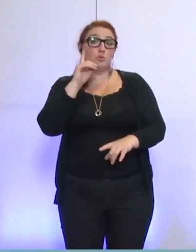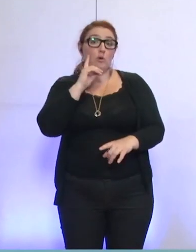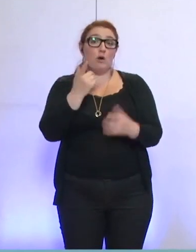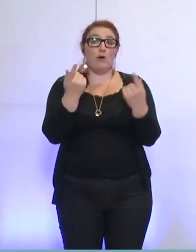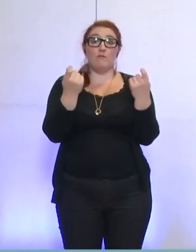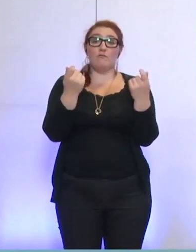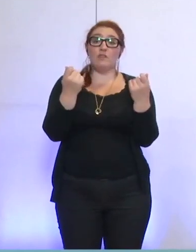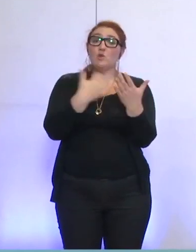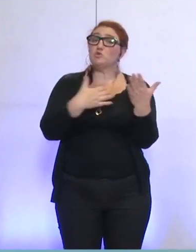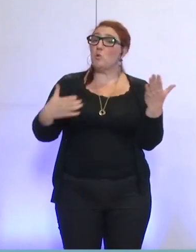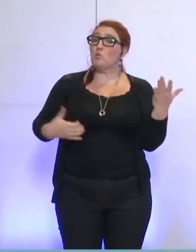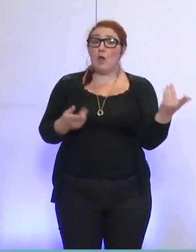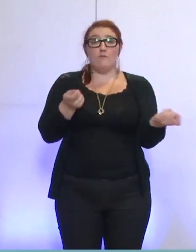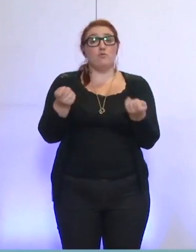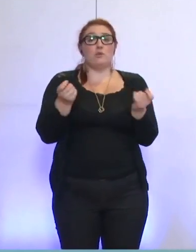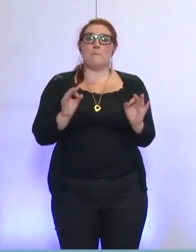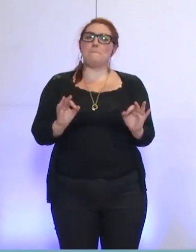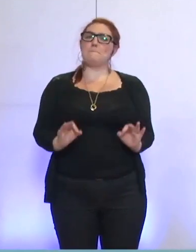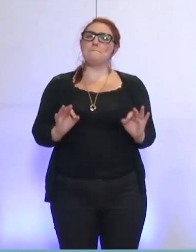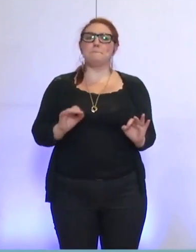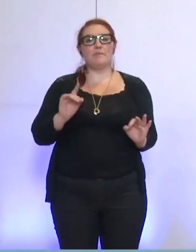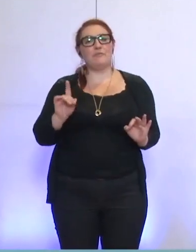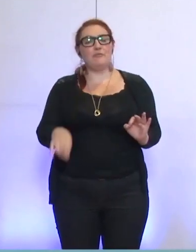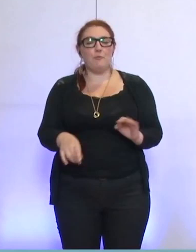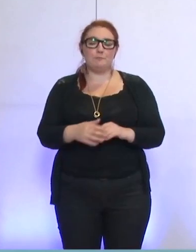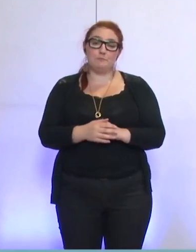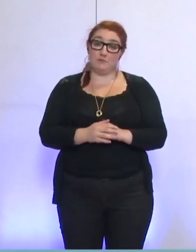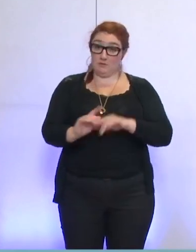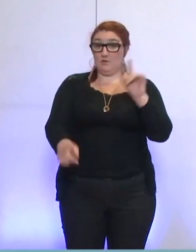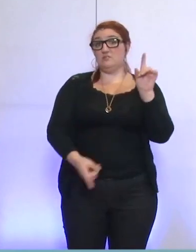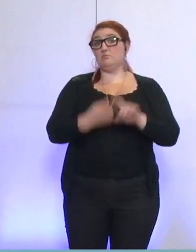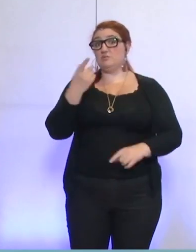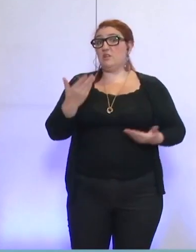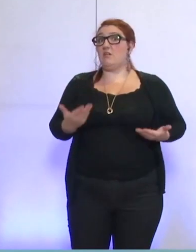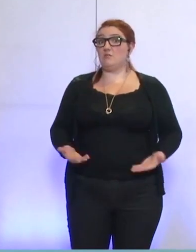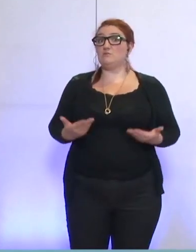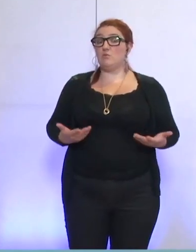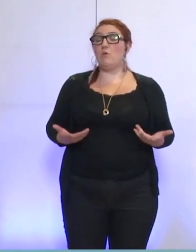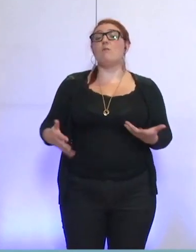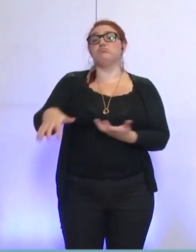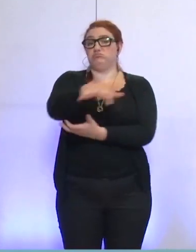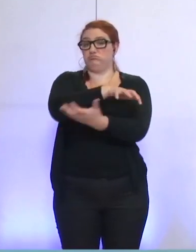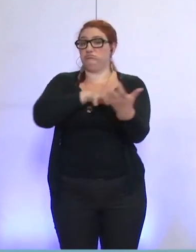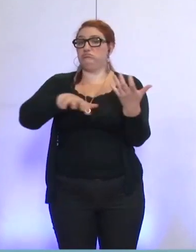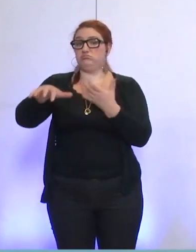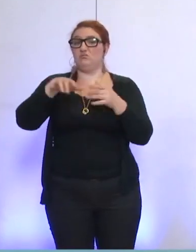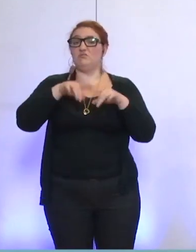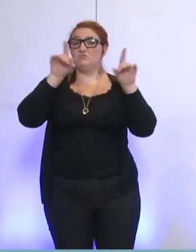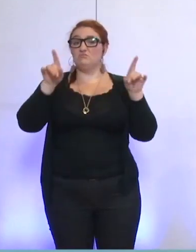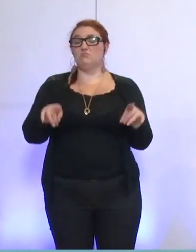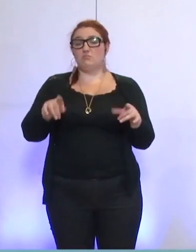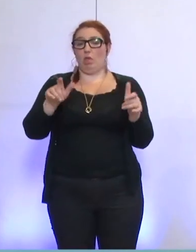communales et plus que jamais dans le contexte budgétaire très difficile que nous connaissons.